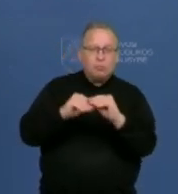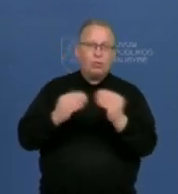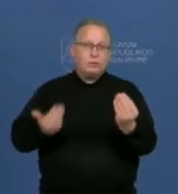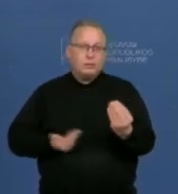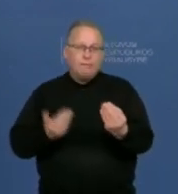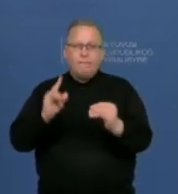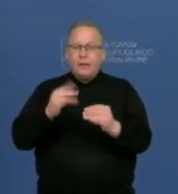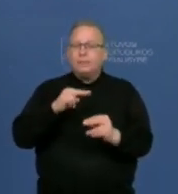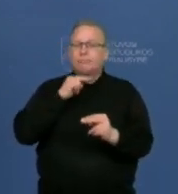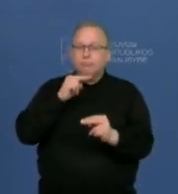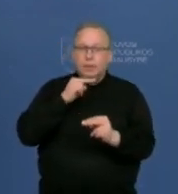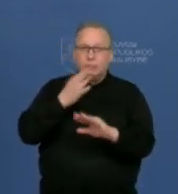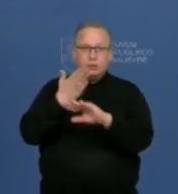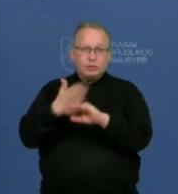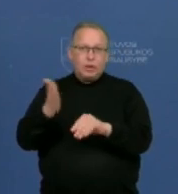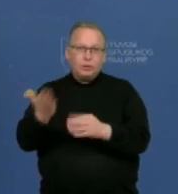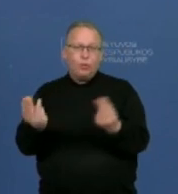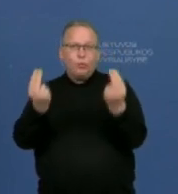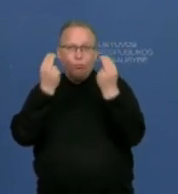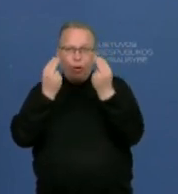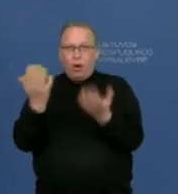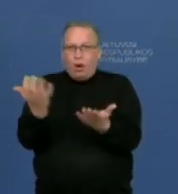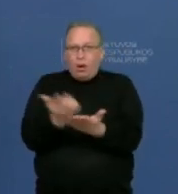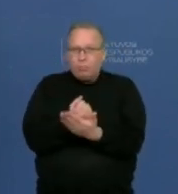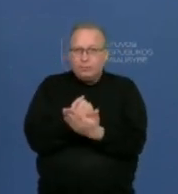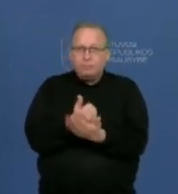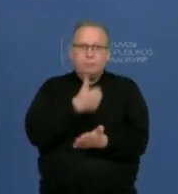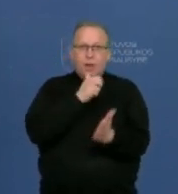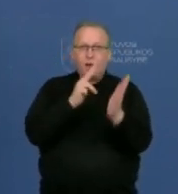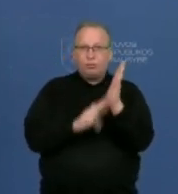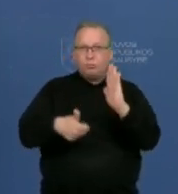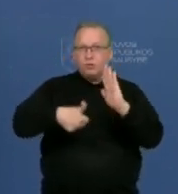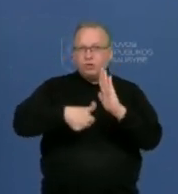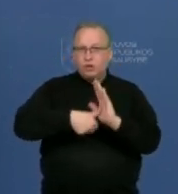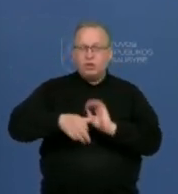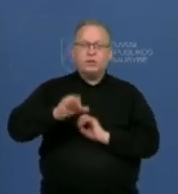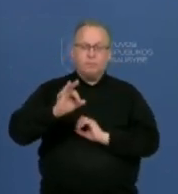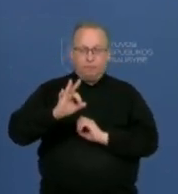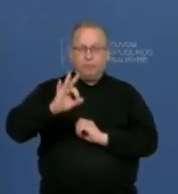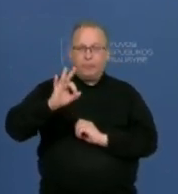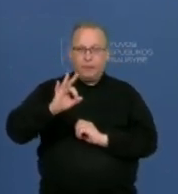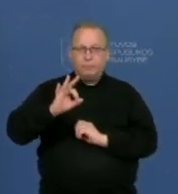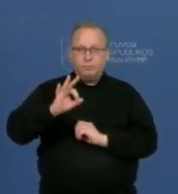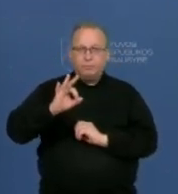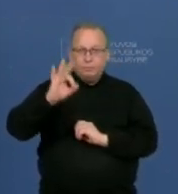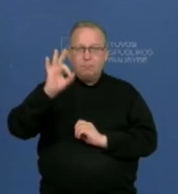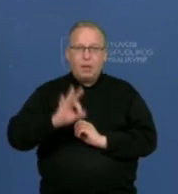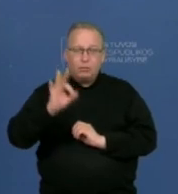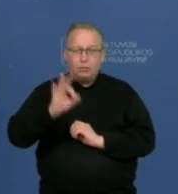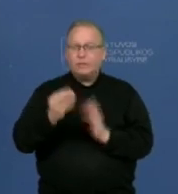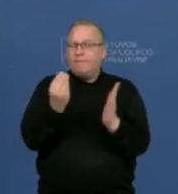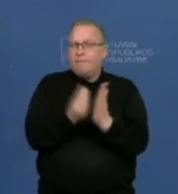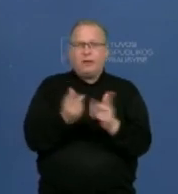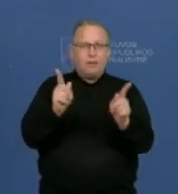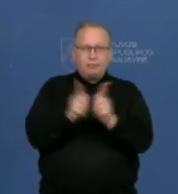dėmesio vaikų ir jo ūkdymui, pasiekia, kad ir 86 balus ir galima vertinti, galbūt ne